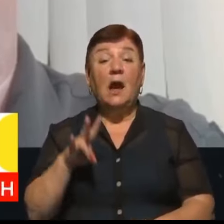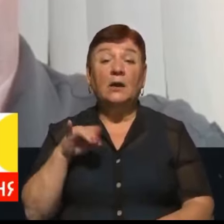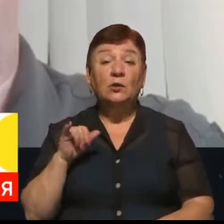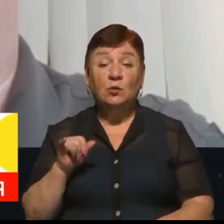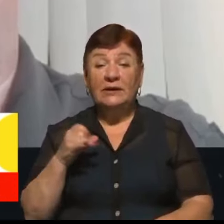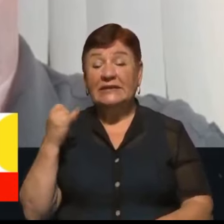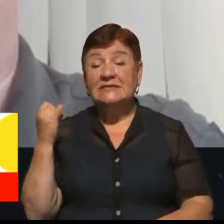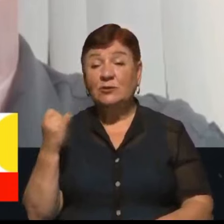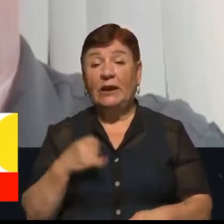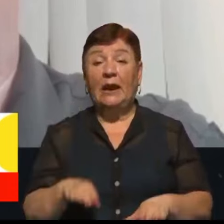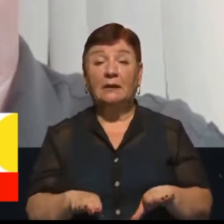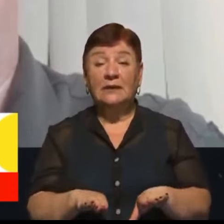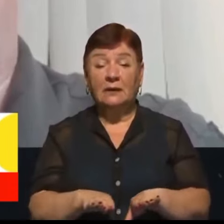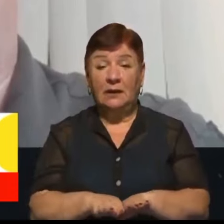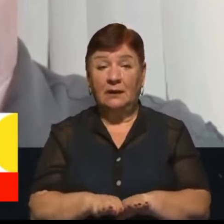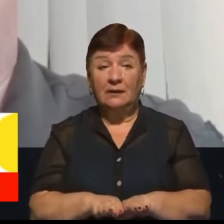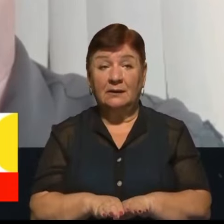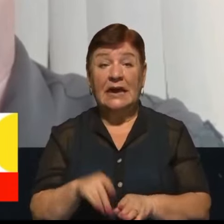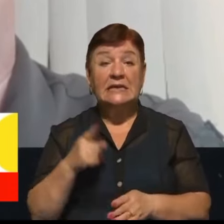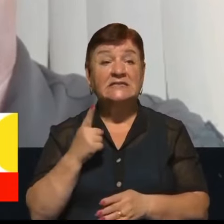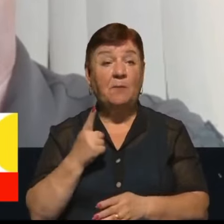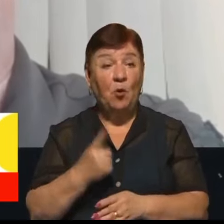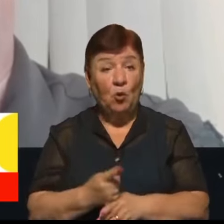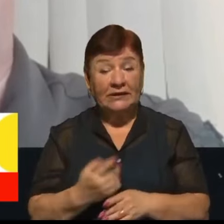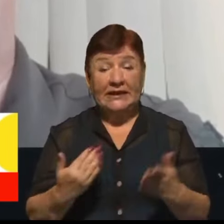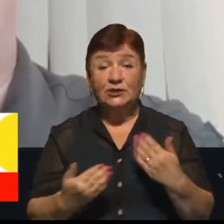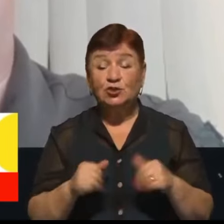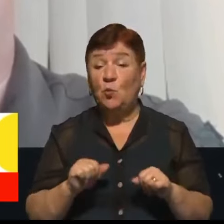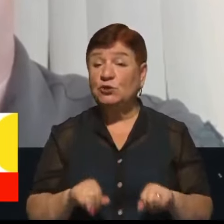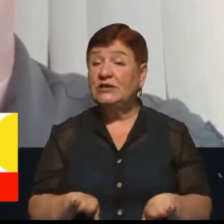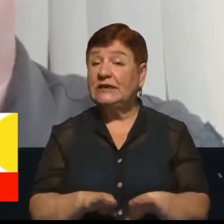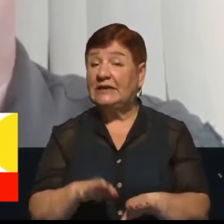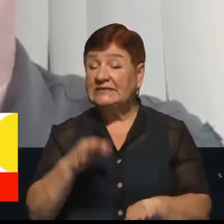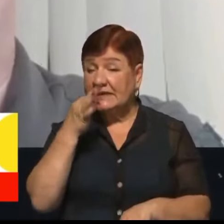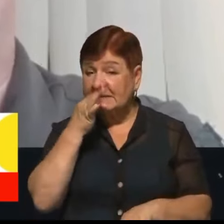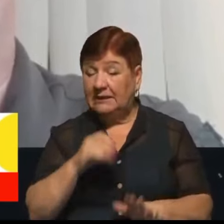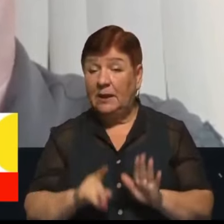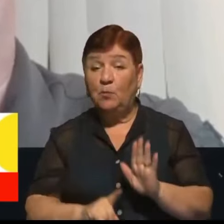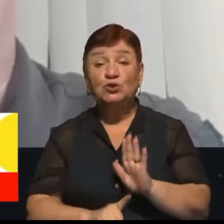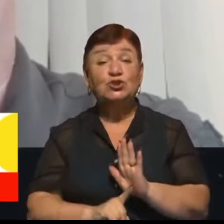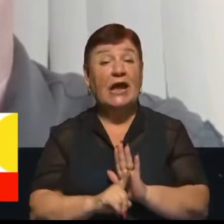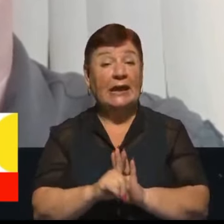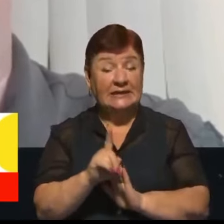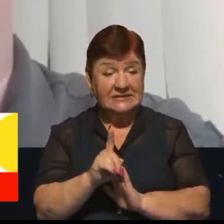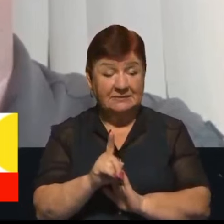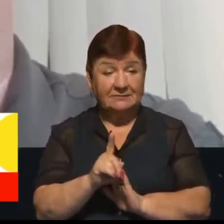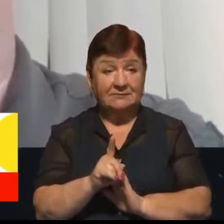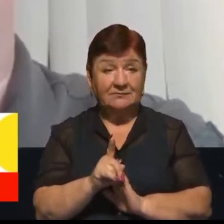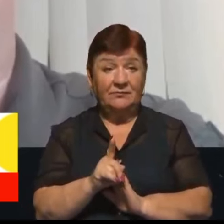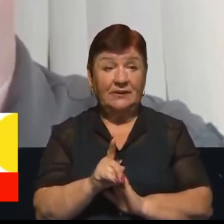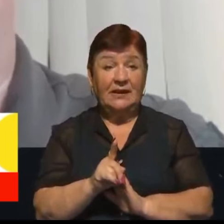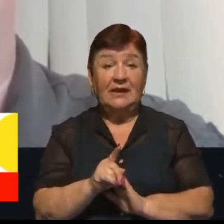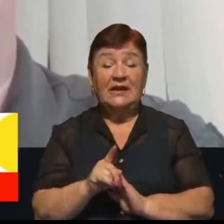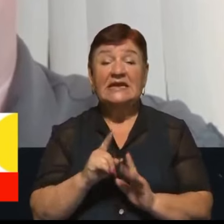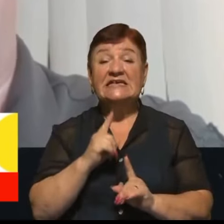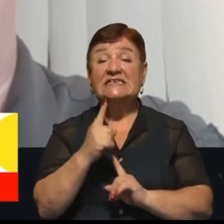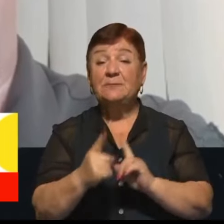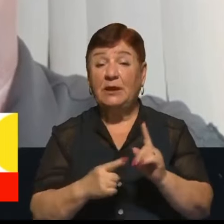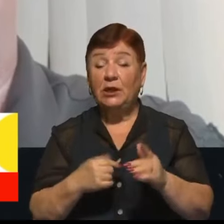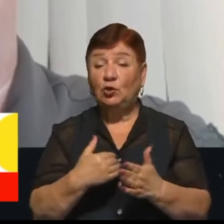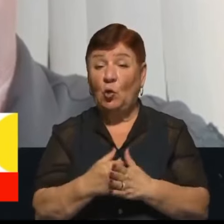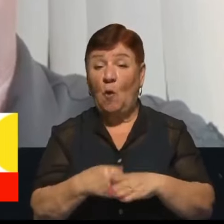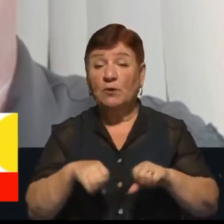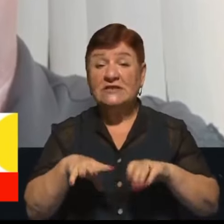Історія таких заборон, якщо можна так сказати, починається з змін до постанови